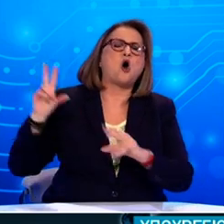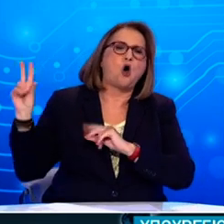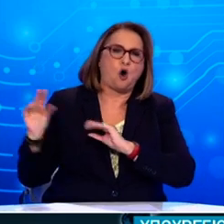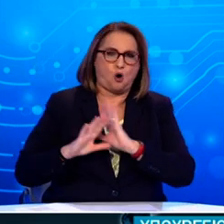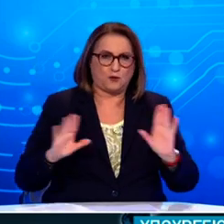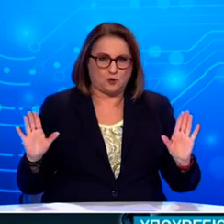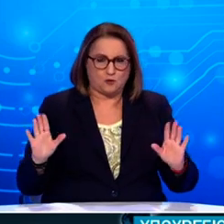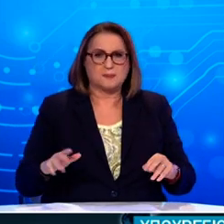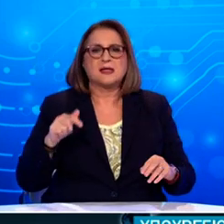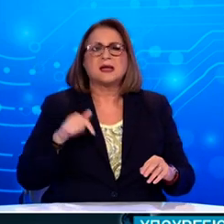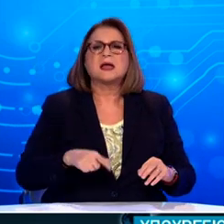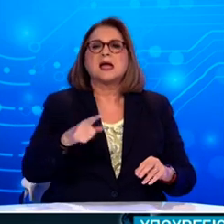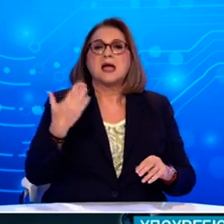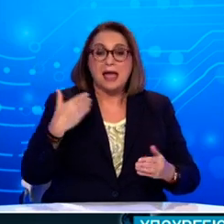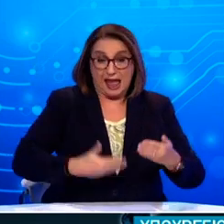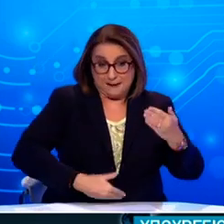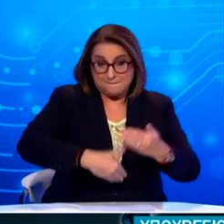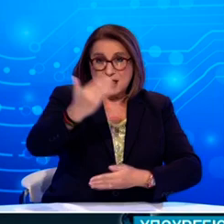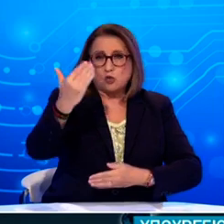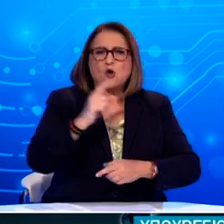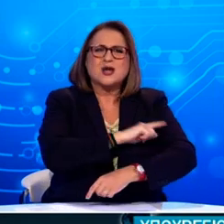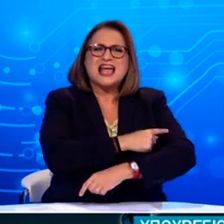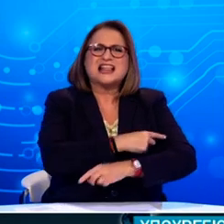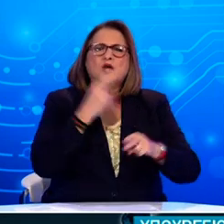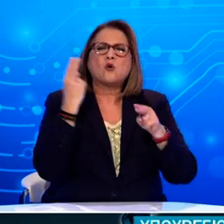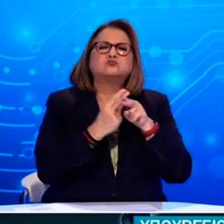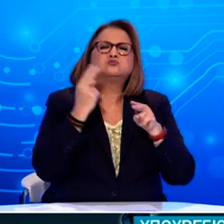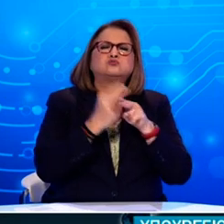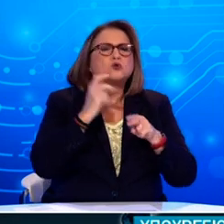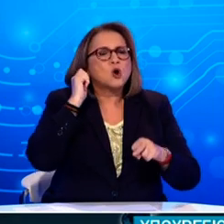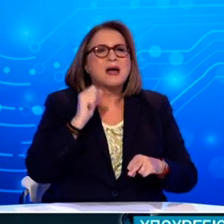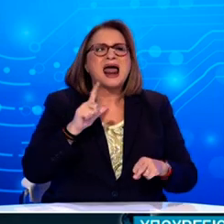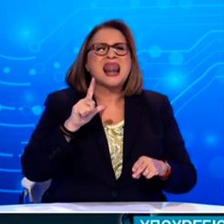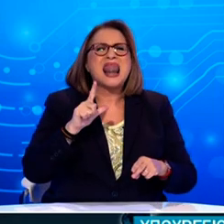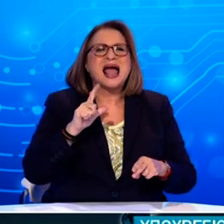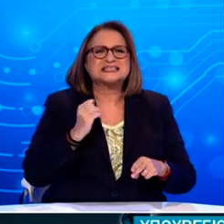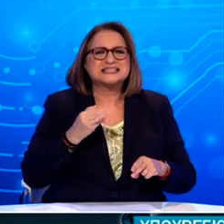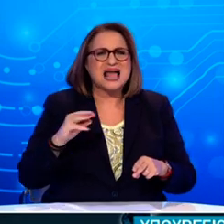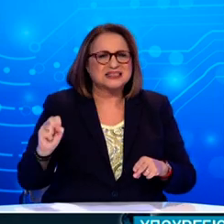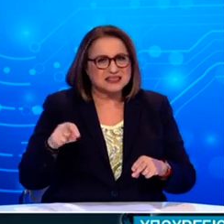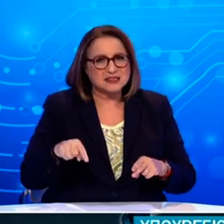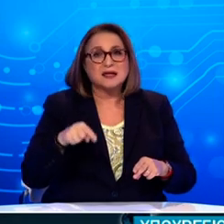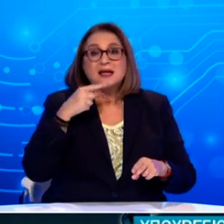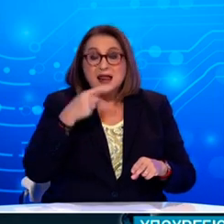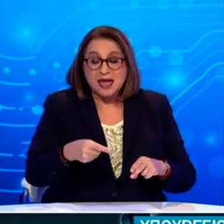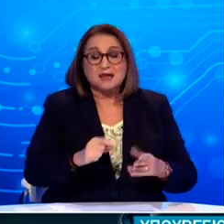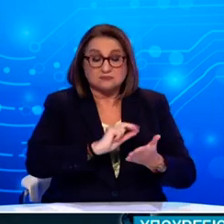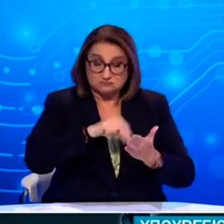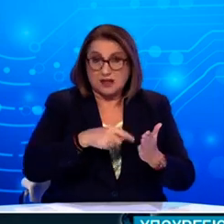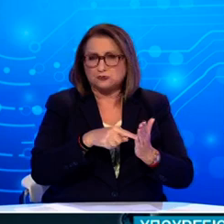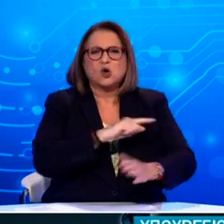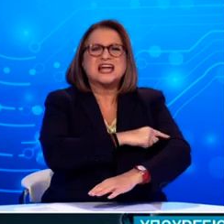μετανάλυση που δημοσιεύτηκε στο Λάνσος τον Ιούνιο θα θέλα να την τονίσω ακόμα μια φορά όπου χωρίς αμφιβολία φαίνεται ότι η χρήση μασκών μειώνει δραματικά την πιθανότητα